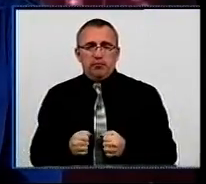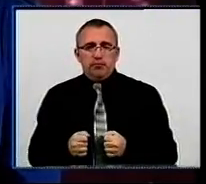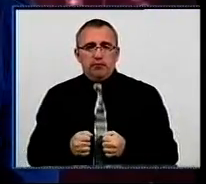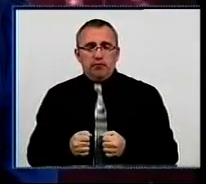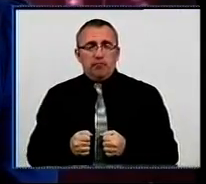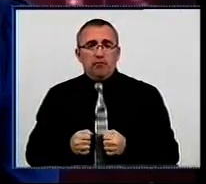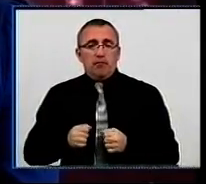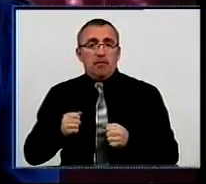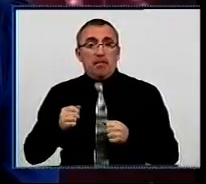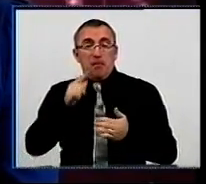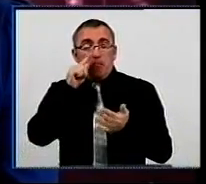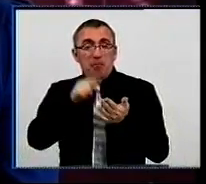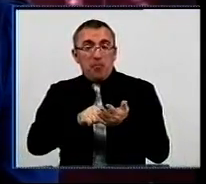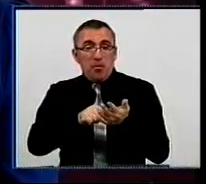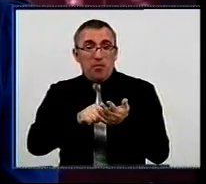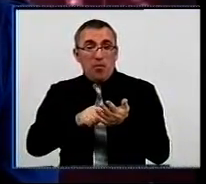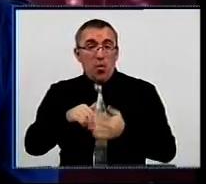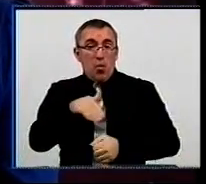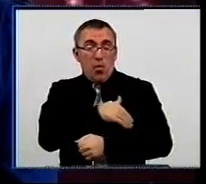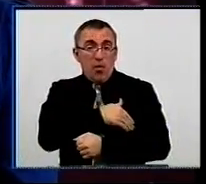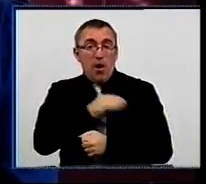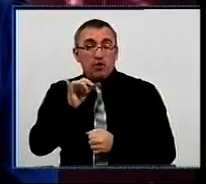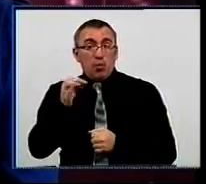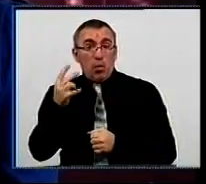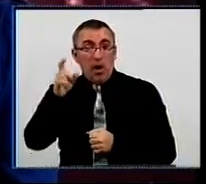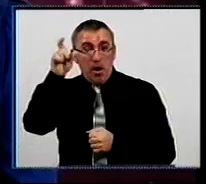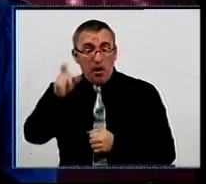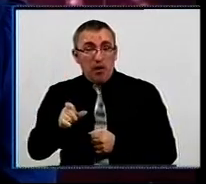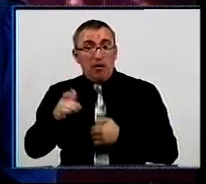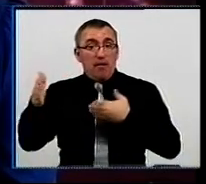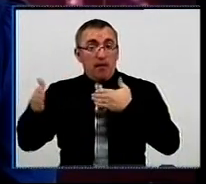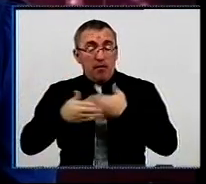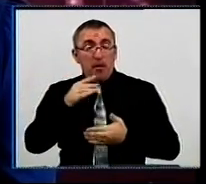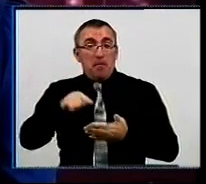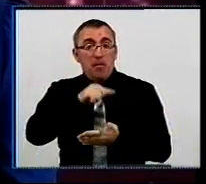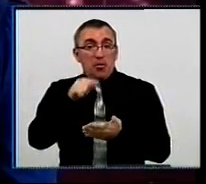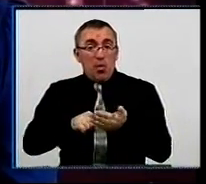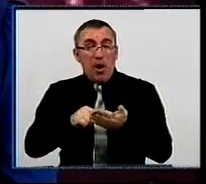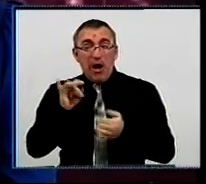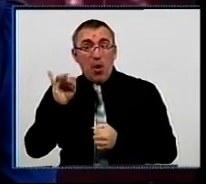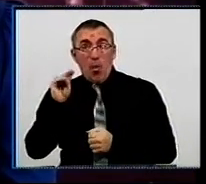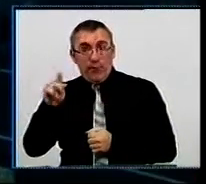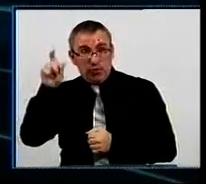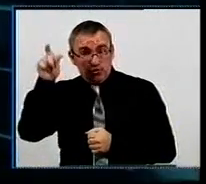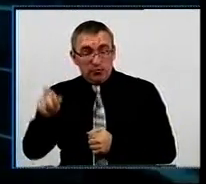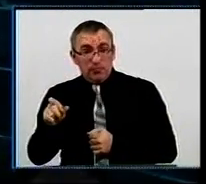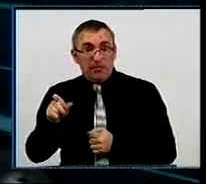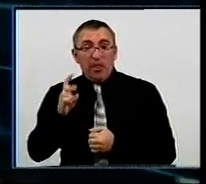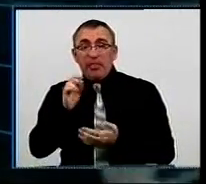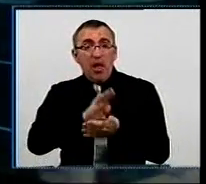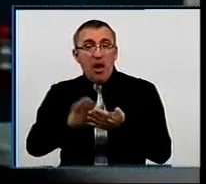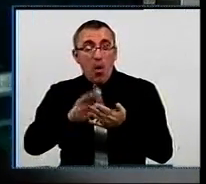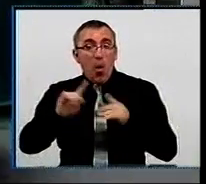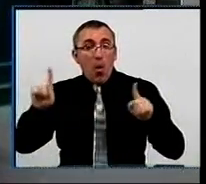Перепало на горіхи. Головний комунальник міста Олександр Хачатурян отримав наганя від міського голови Андрія Райковича через неякісно